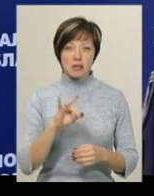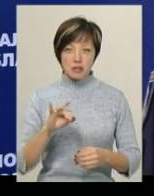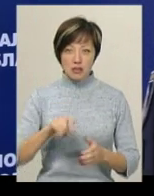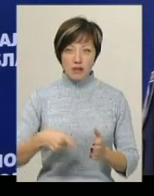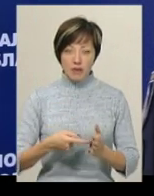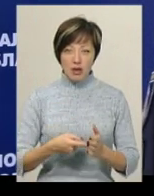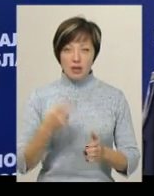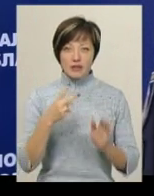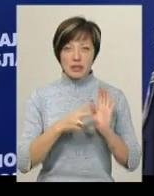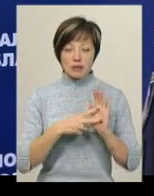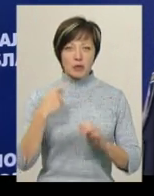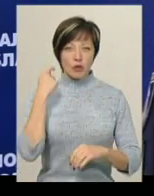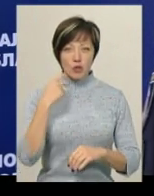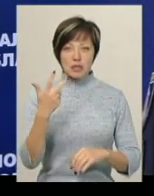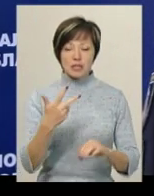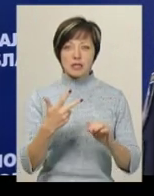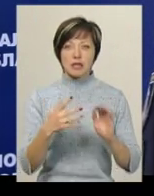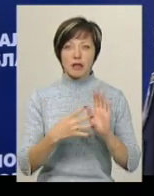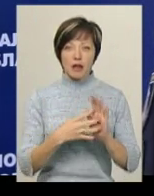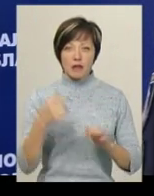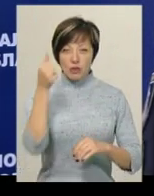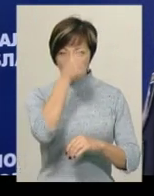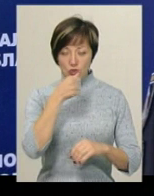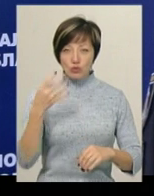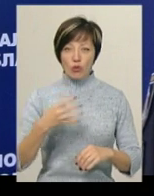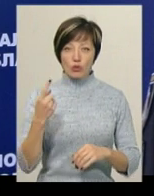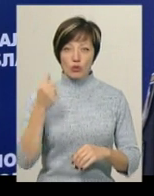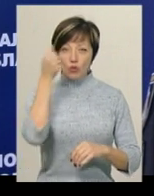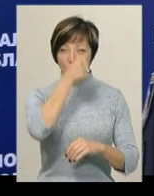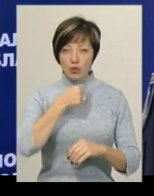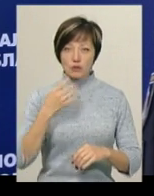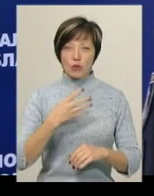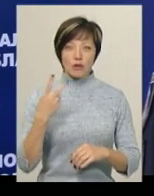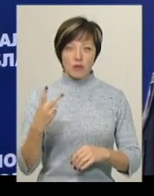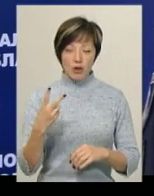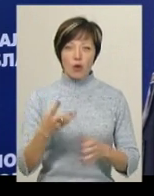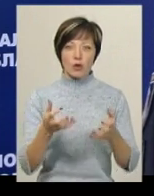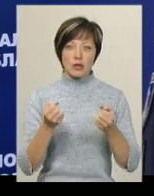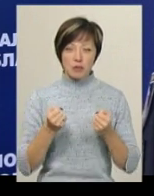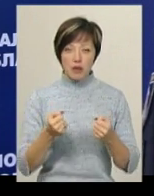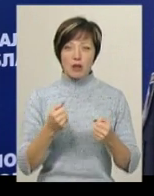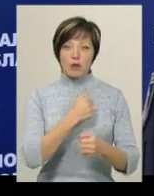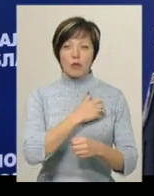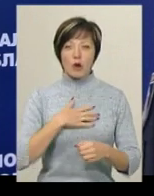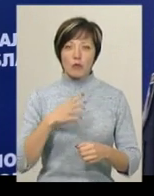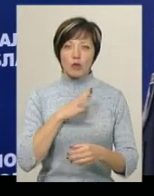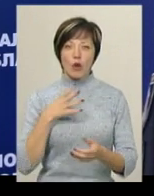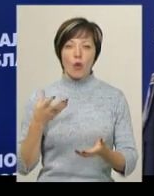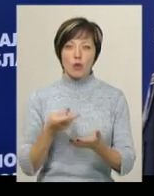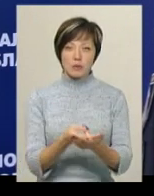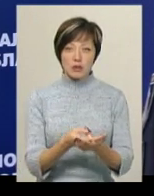27 років, 39 років, 41 років, 42 років, отримали тілесні ушкодження та були